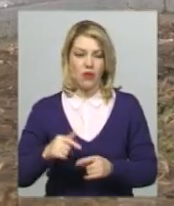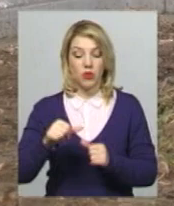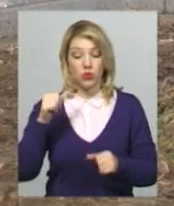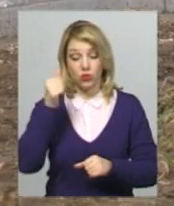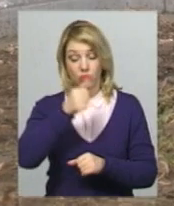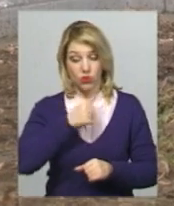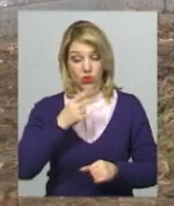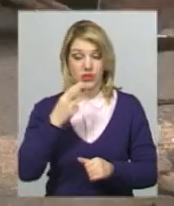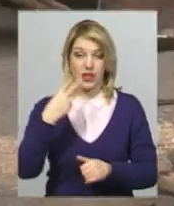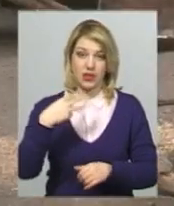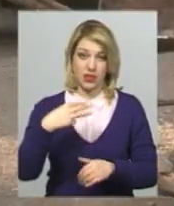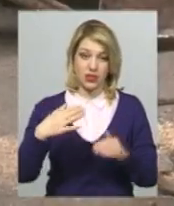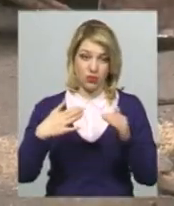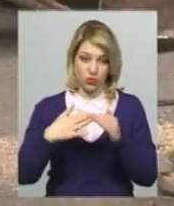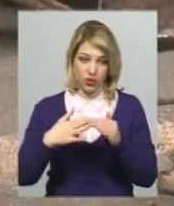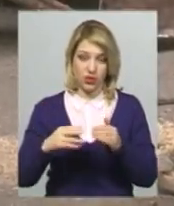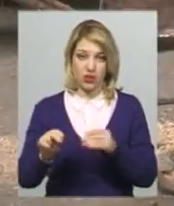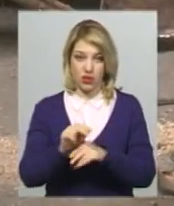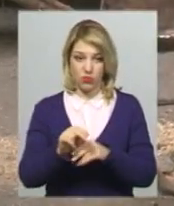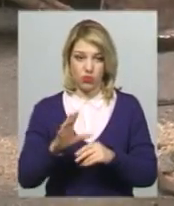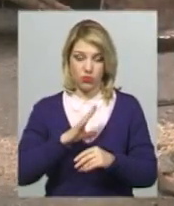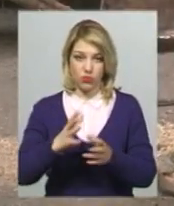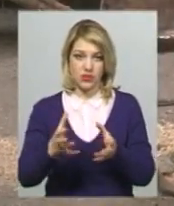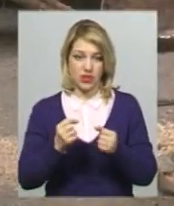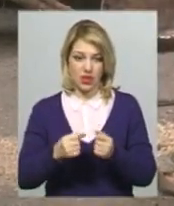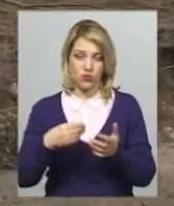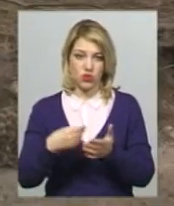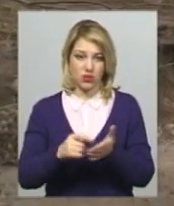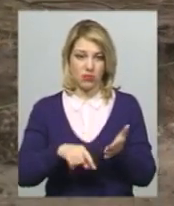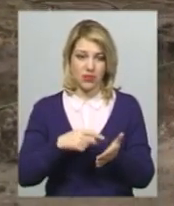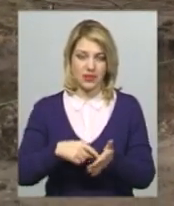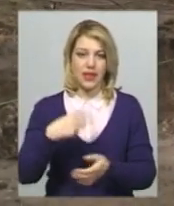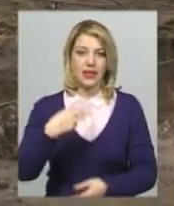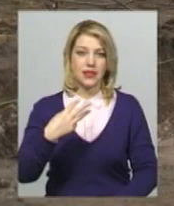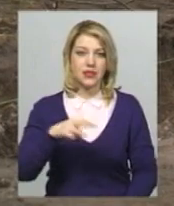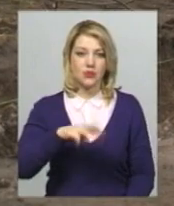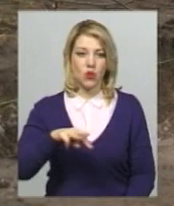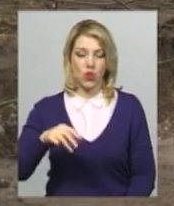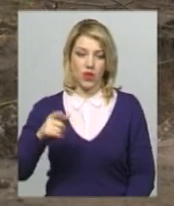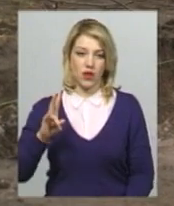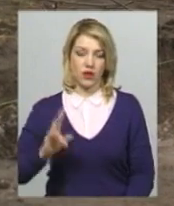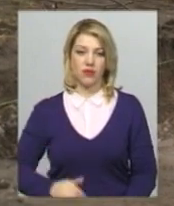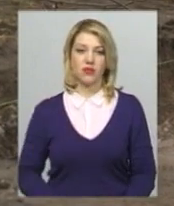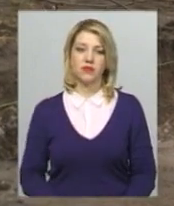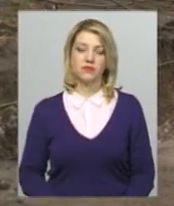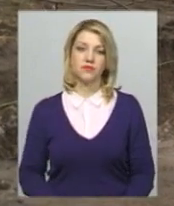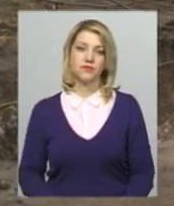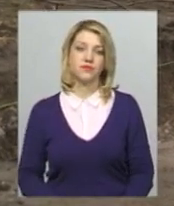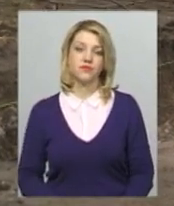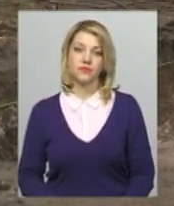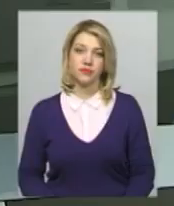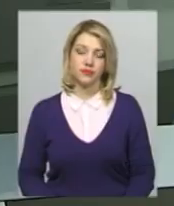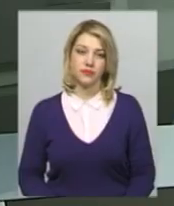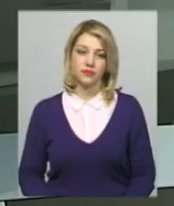прибудинкових територій з бюджету міста взяли 30 мільйонів гривень. Леся Боровець, Віктор Кривий, Вероніка Лефар. Новини Поділля. Центр.